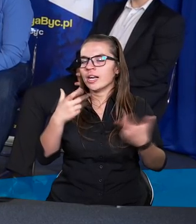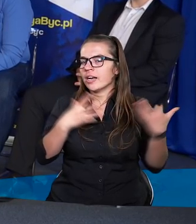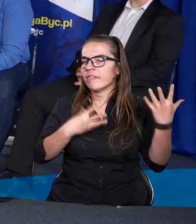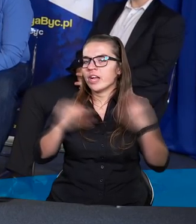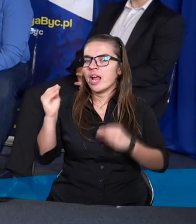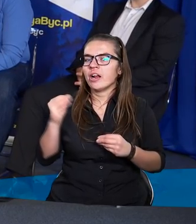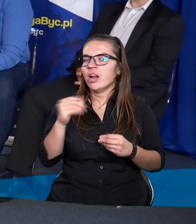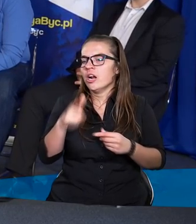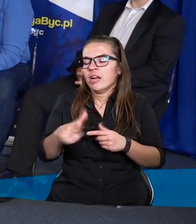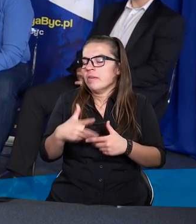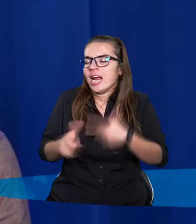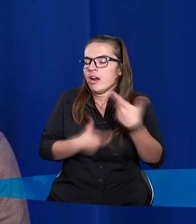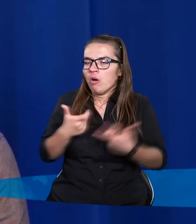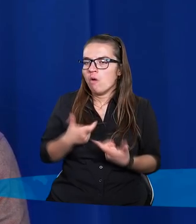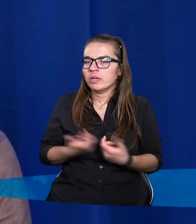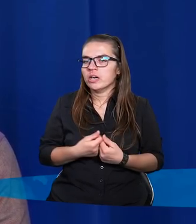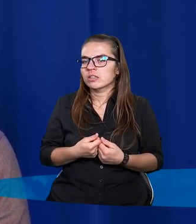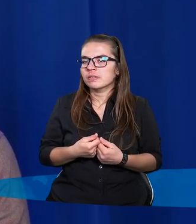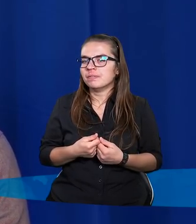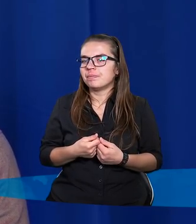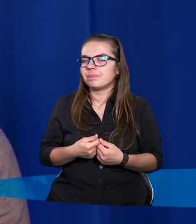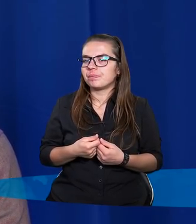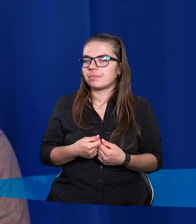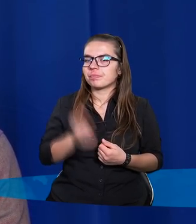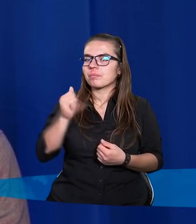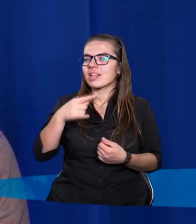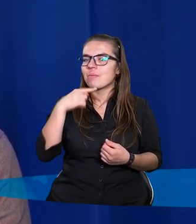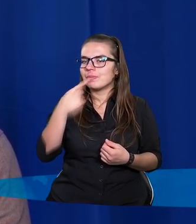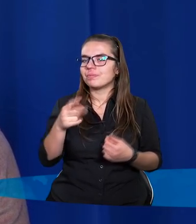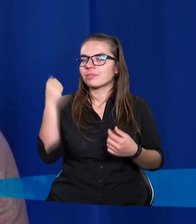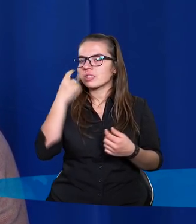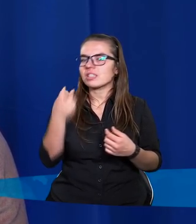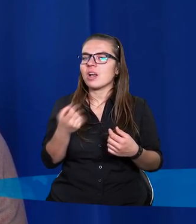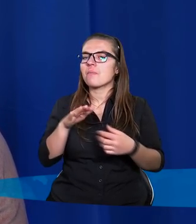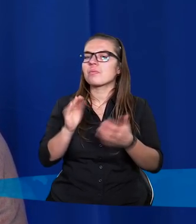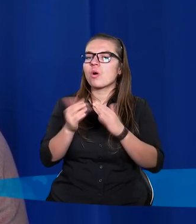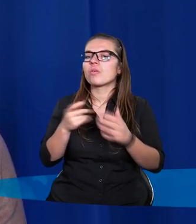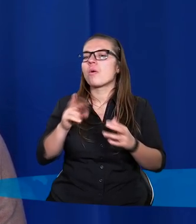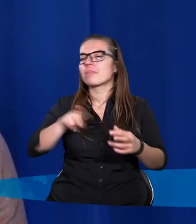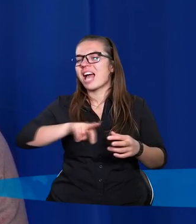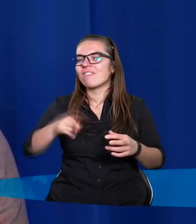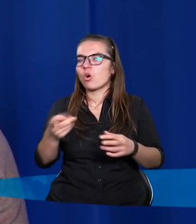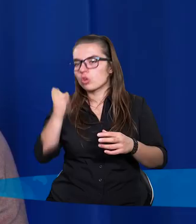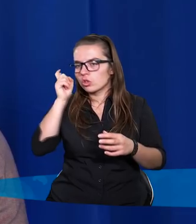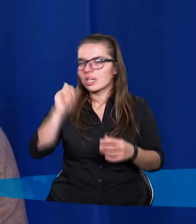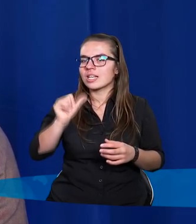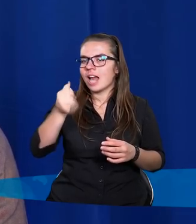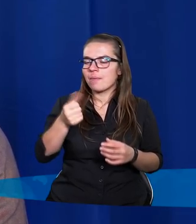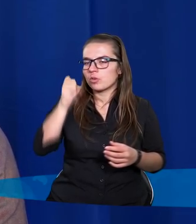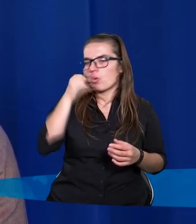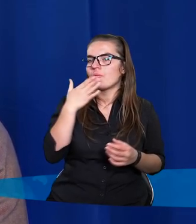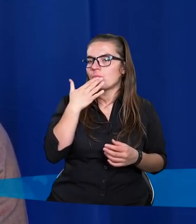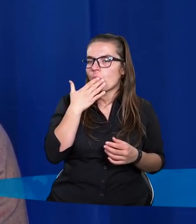więcej nie jest w stanie zrobić. W tym, co powiedziałeś, w ciekawy sposób przejawia się przewrotność człowieka. Najpierw